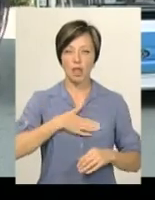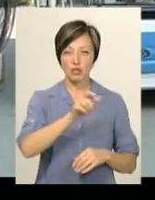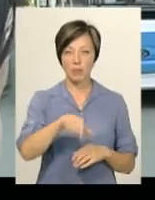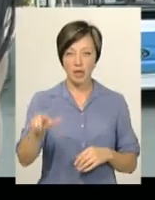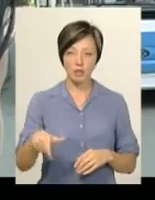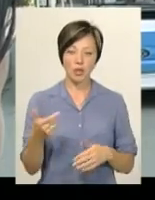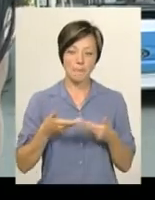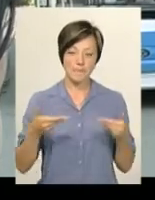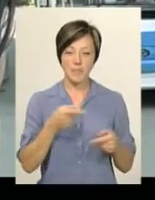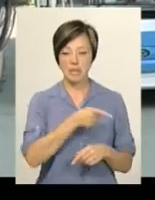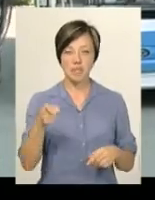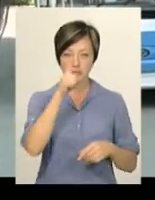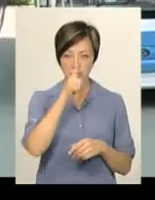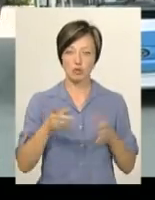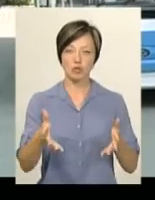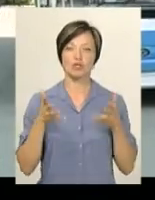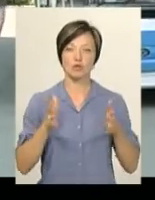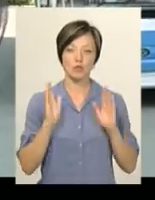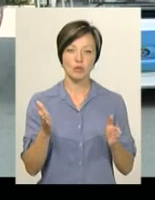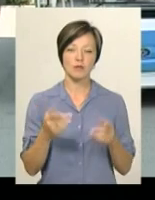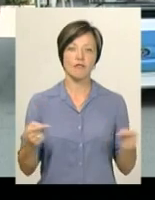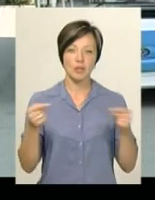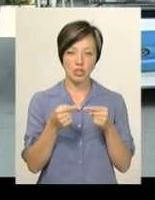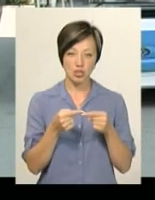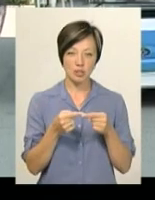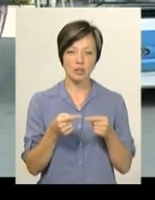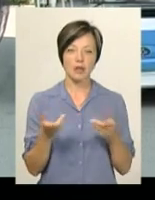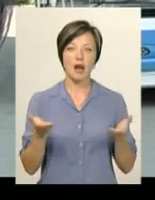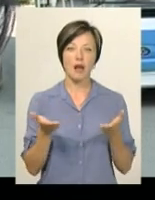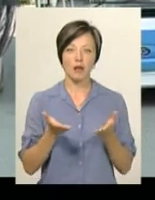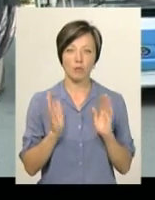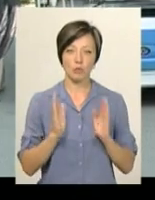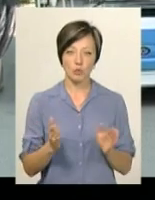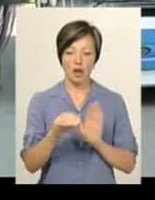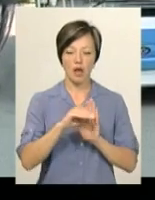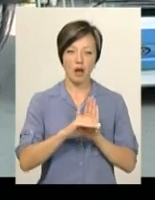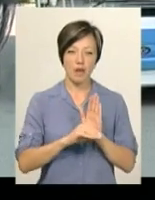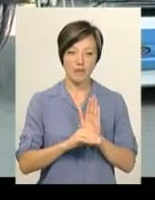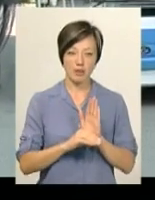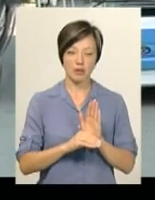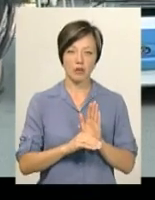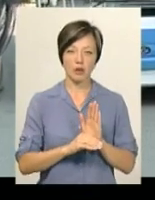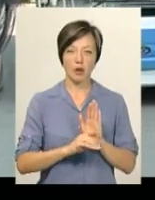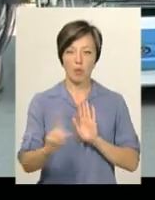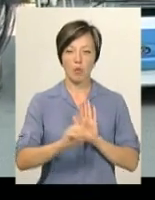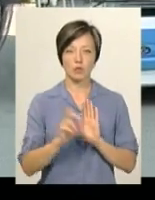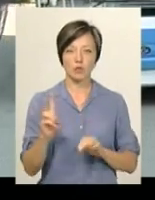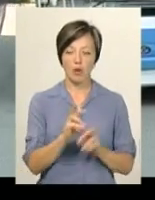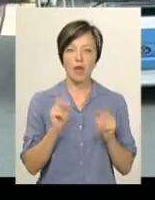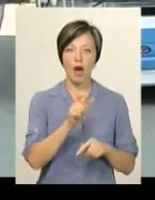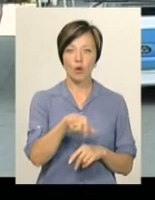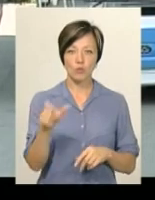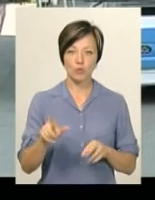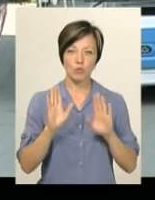буквально на протязі місяця чітко вже будемо визначимося, який буде графікованість, як буде людям